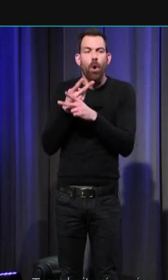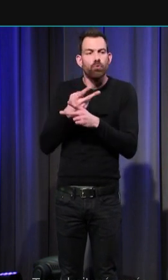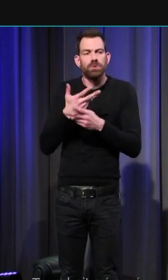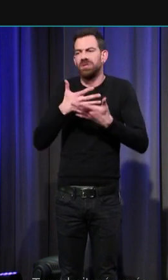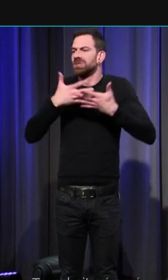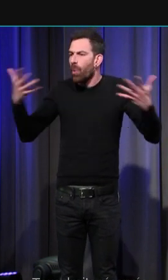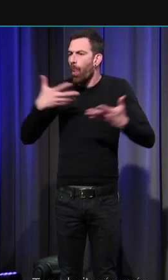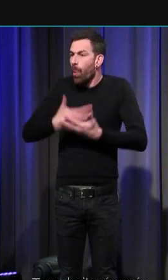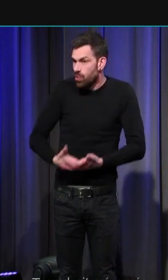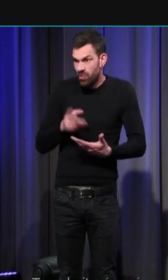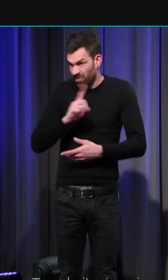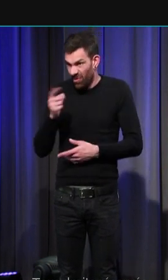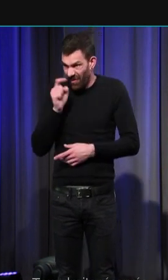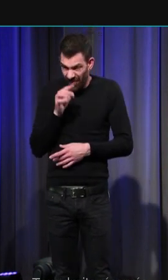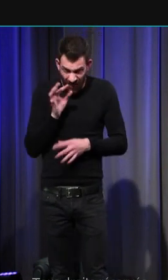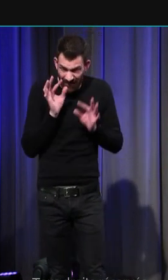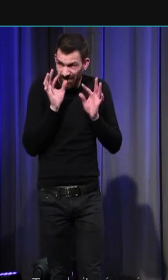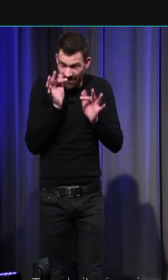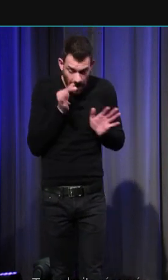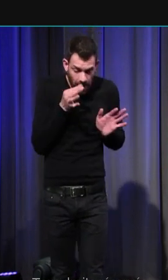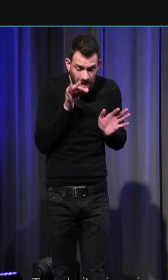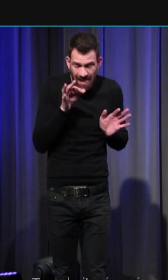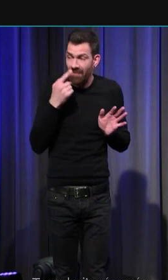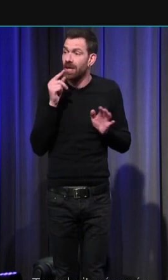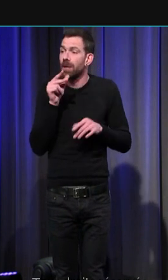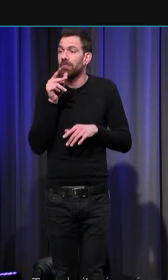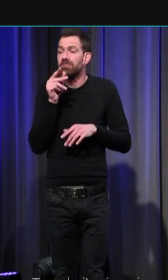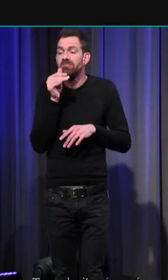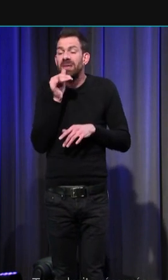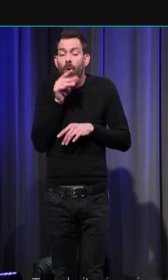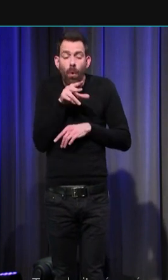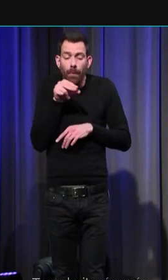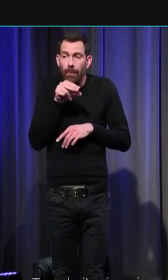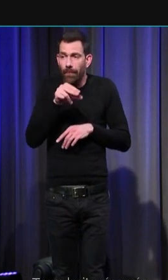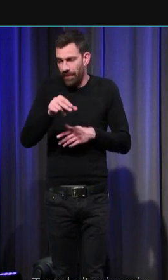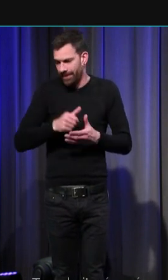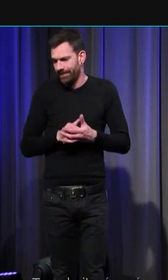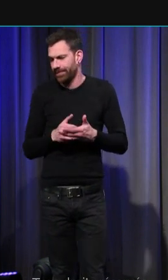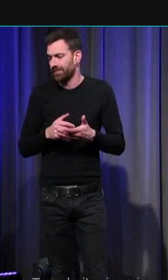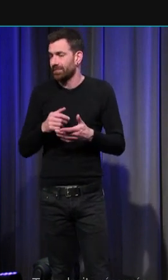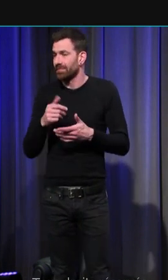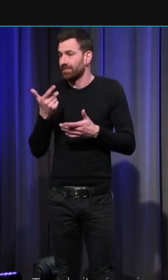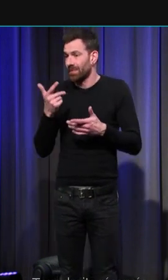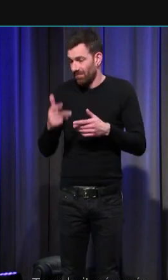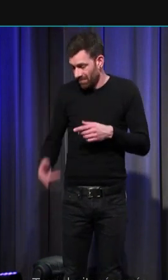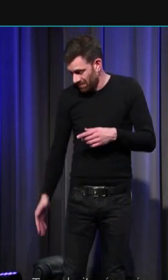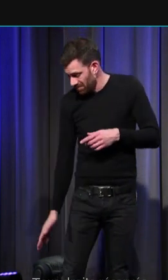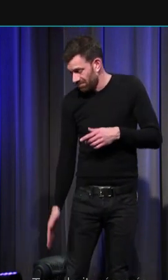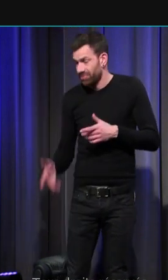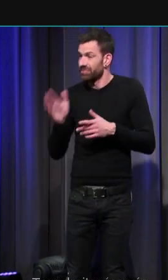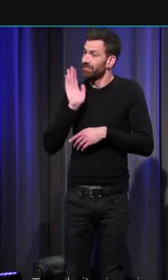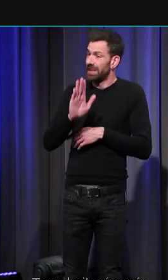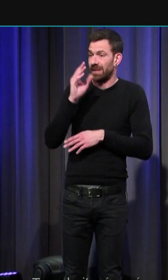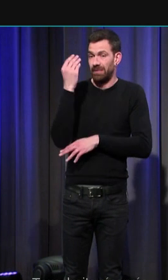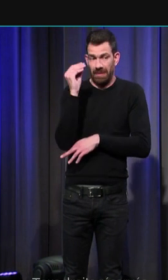grands on travaille avec des outils dentistes avec des tout-petits des micro-aspirateurs un fémur de nouveau-né